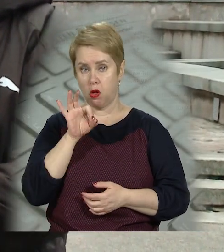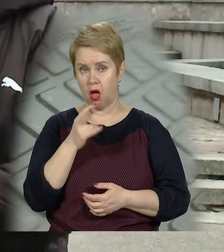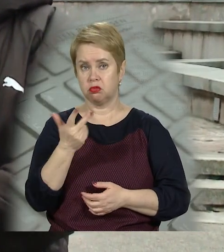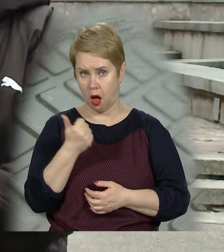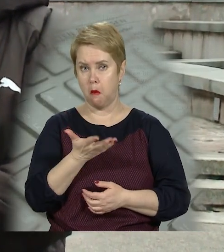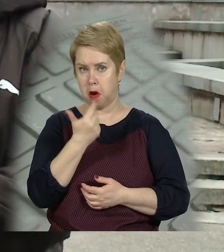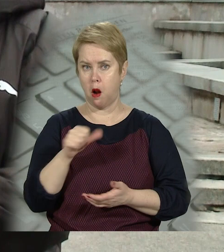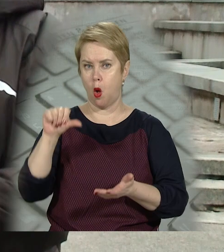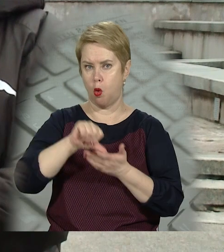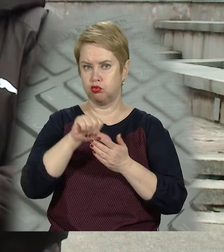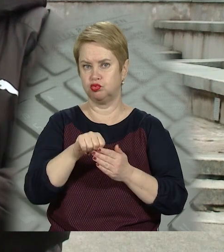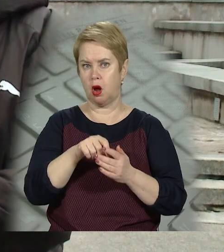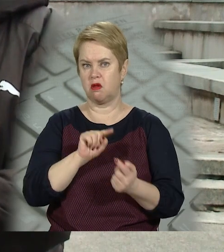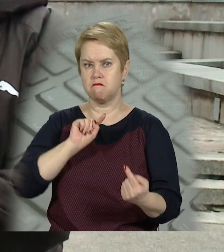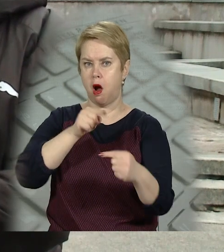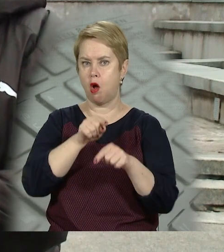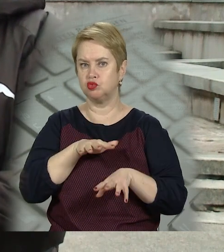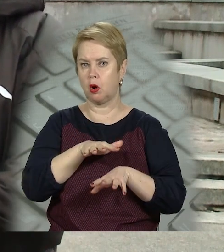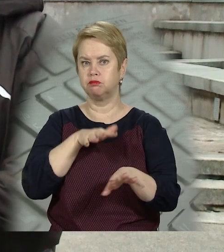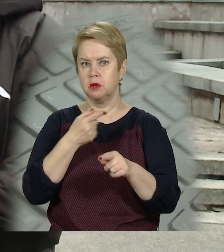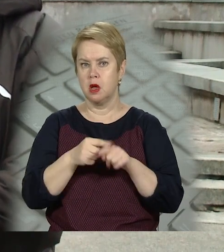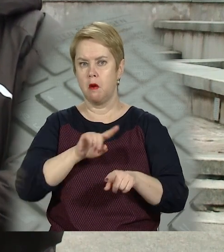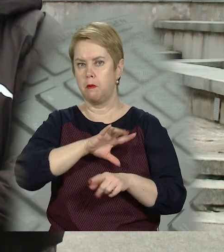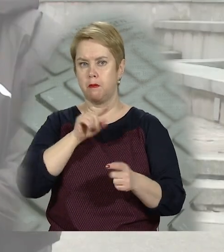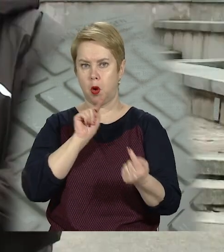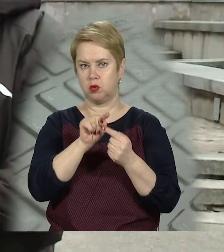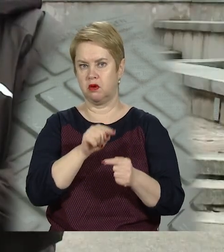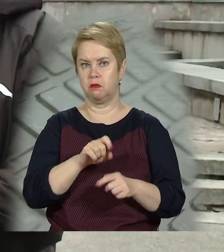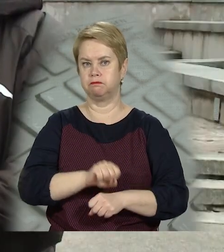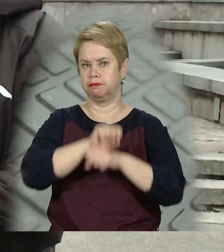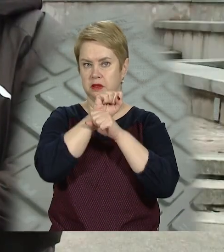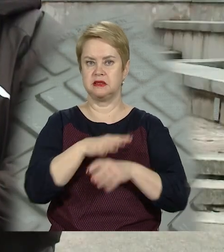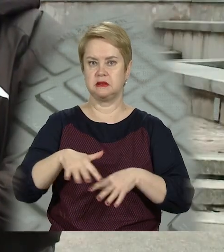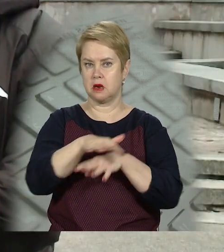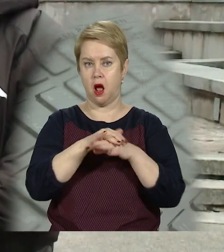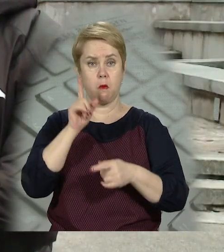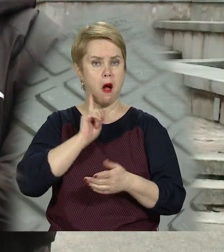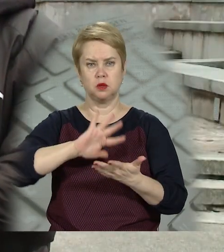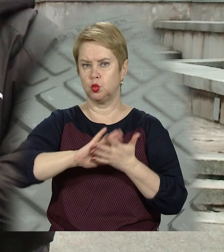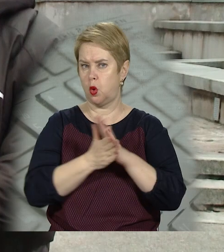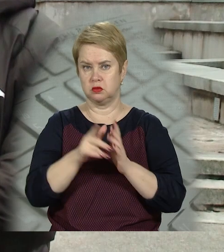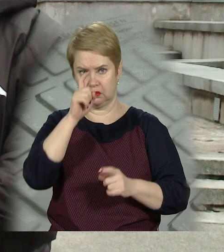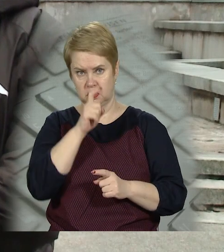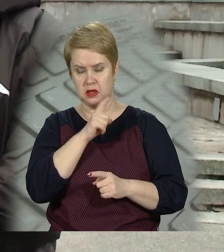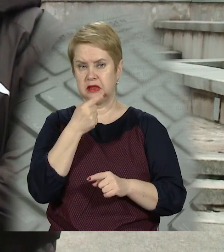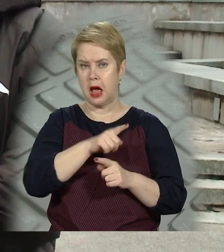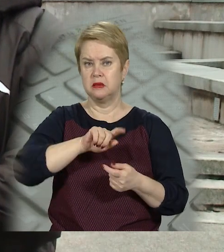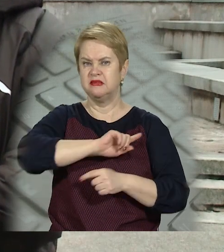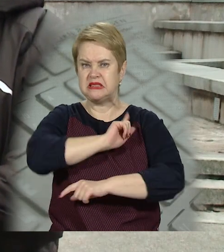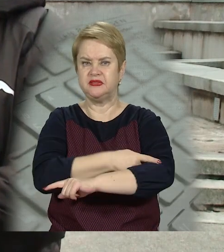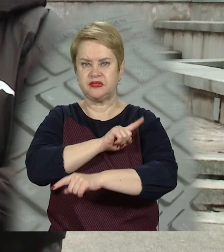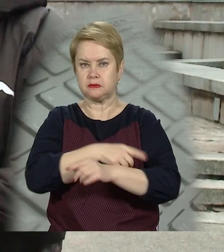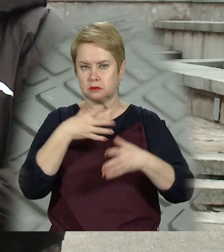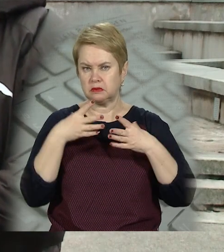Так, вона брала участь в маршах і потім підтримала загальнобілоруський страйк. Поки ситуація не зрозуміла, гайки закручуються все